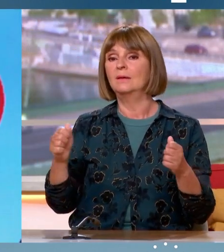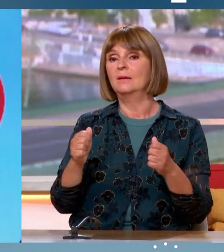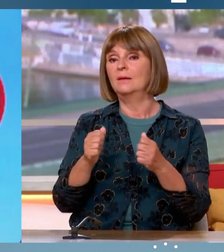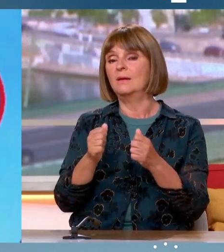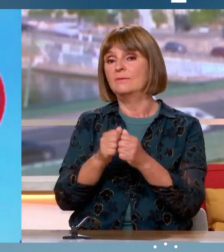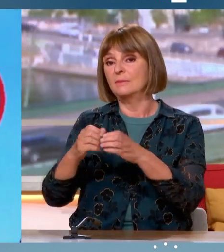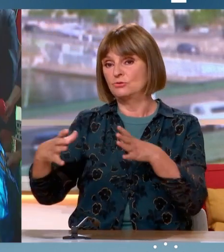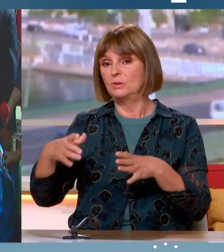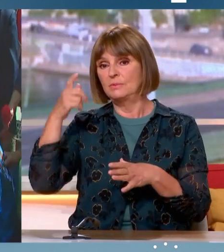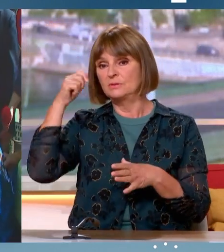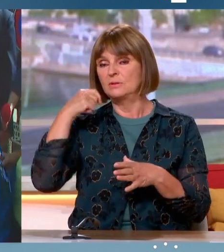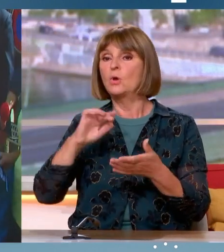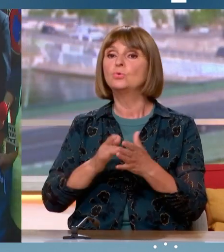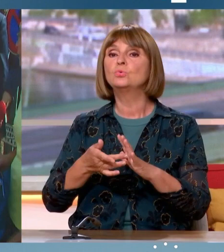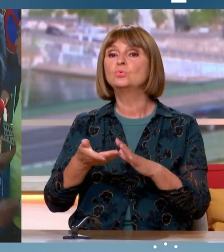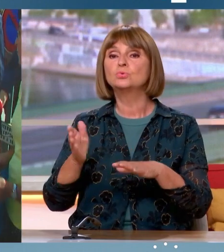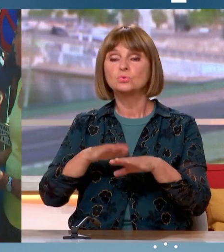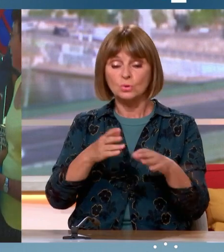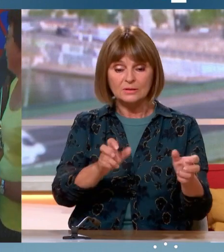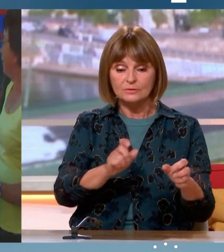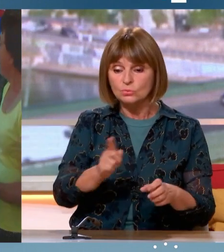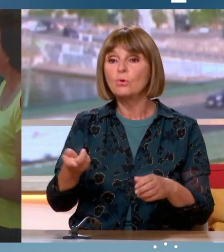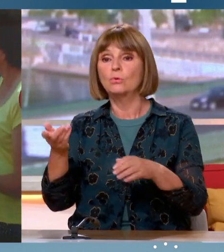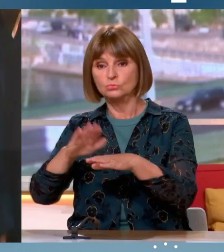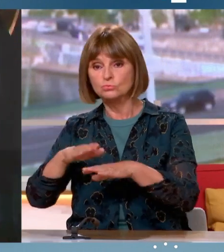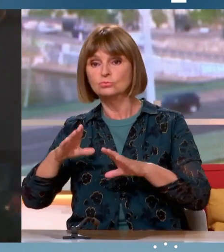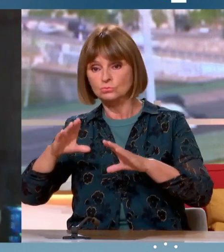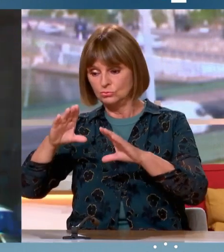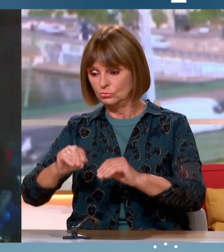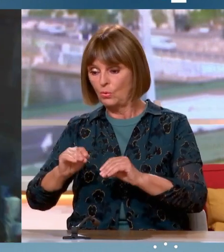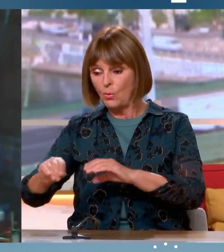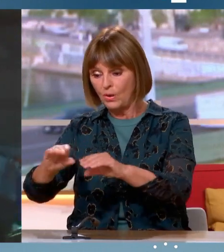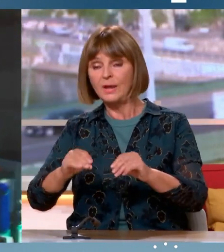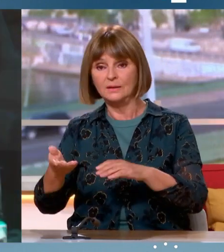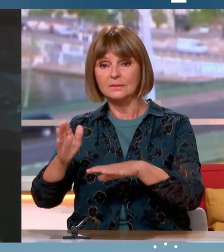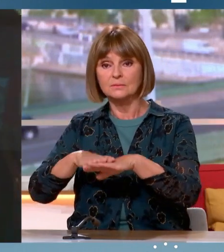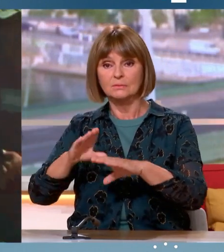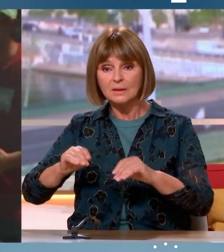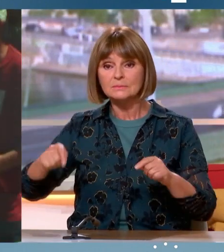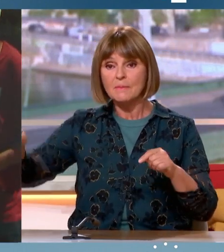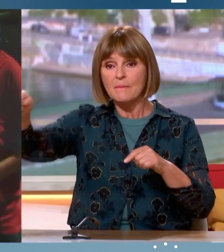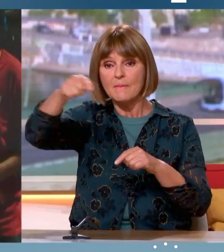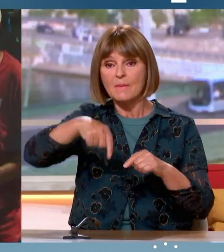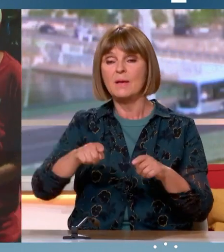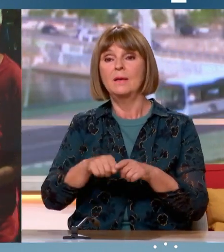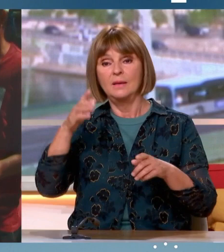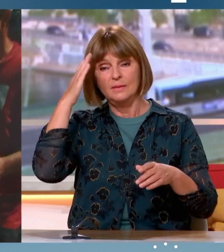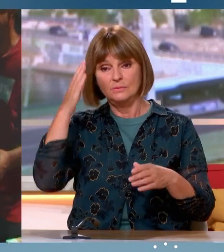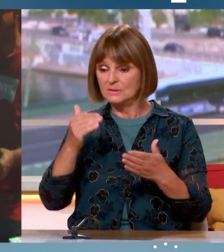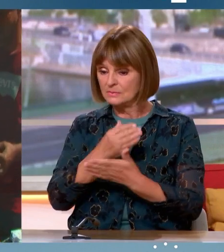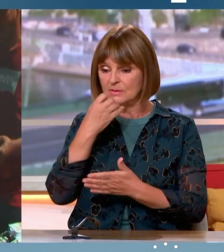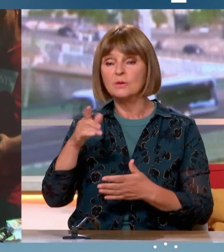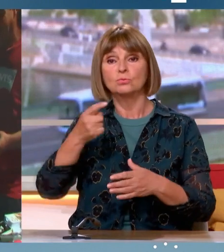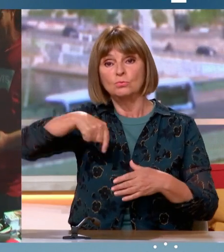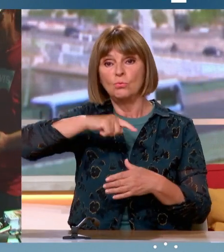sur les plateaux à commenter, sur le terrain. Et quand on est sur le terrain pour détricoter quelques exemples, comme je viens de le dire, ça se passe très bien et on arrive en